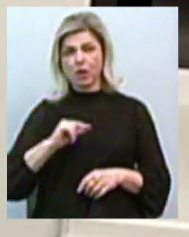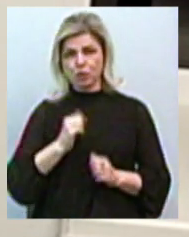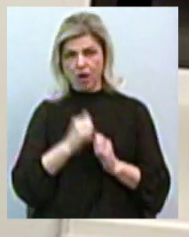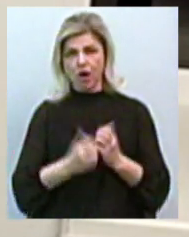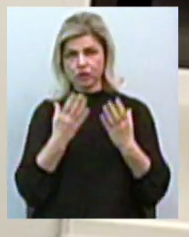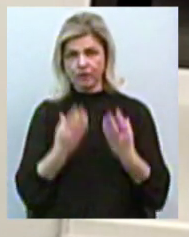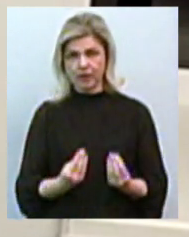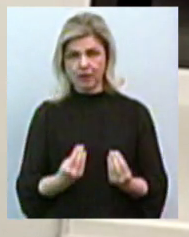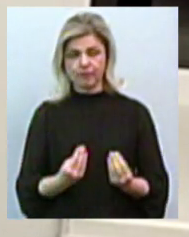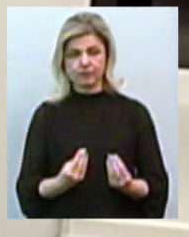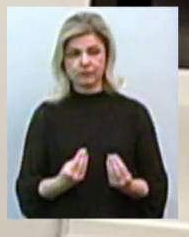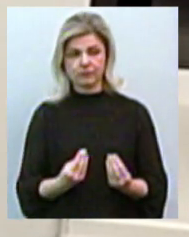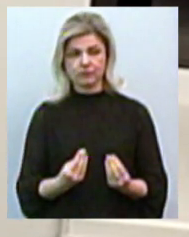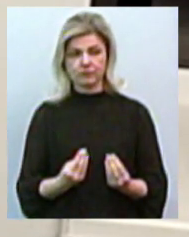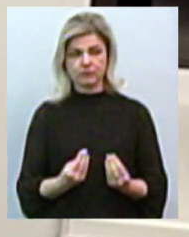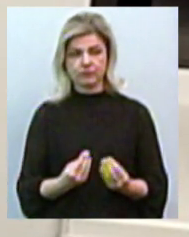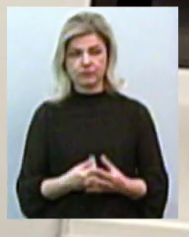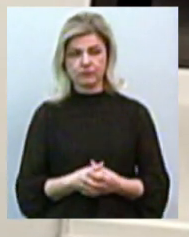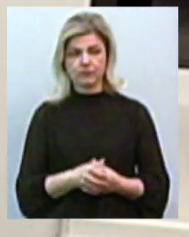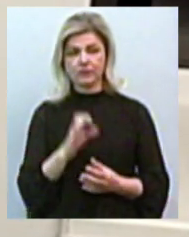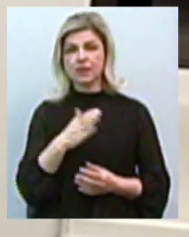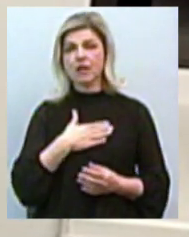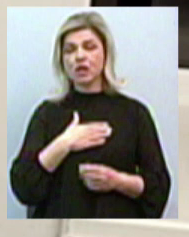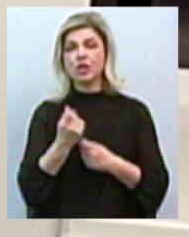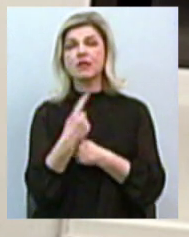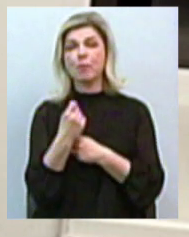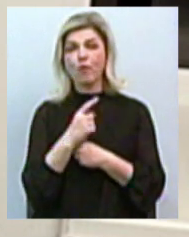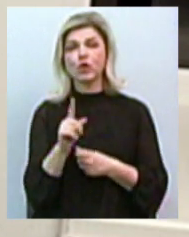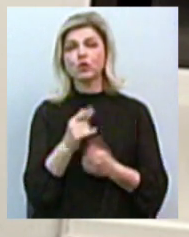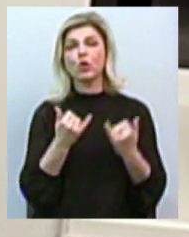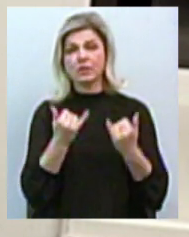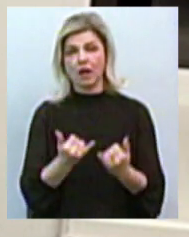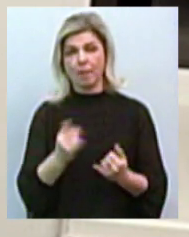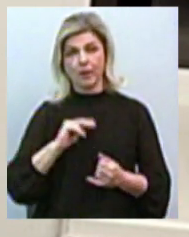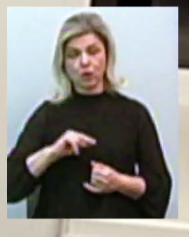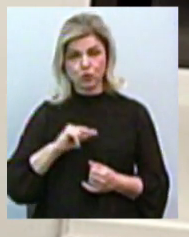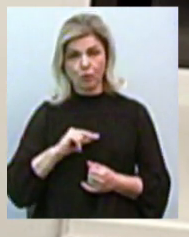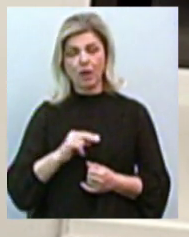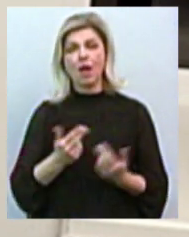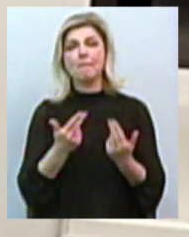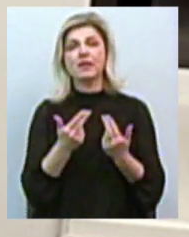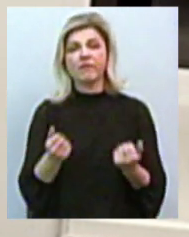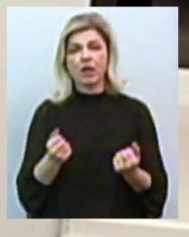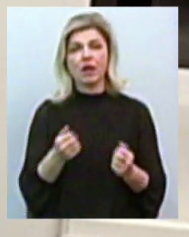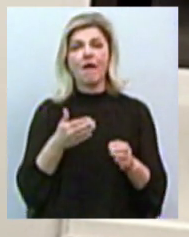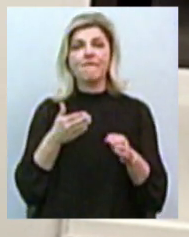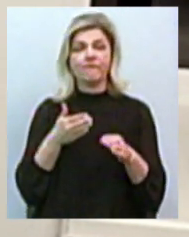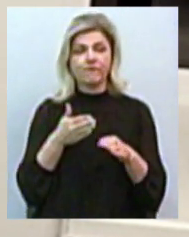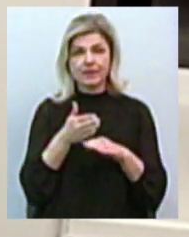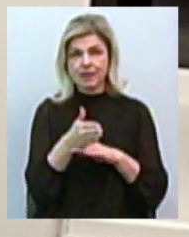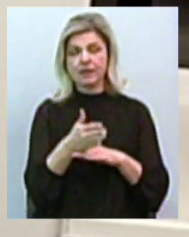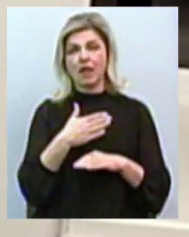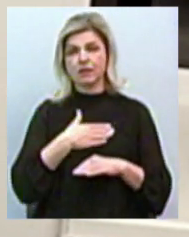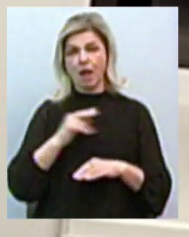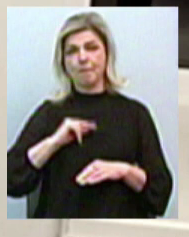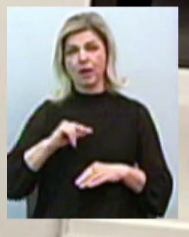цими нашими замовниками, якими зараз працюємо. Ми підтвердили візит наших партнерів